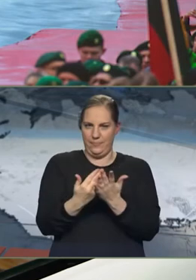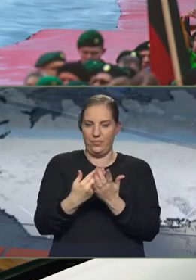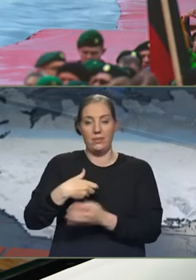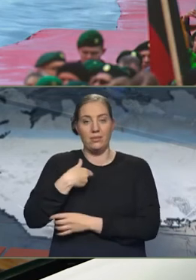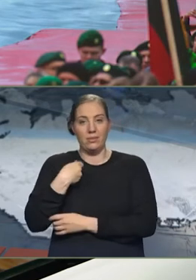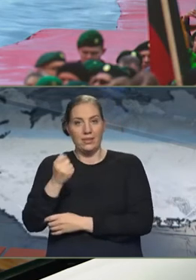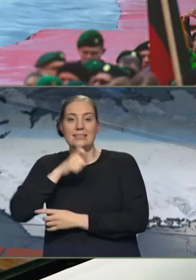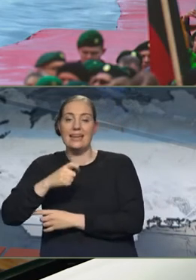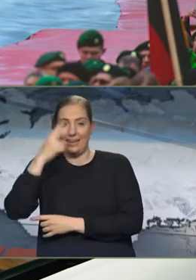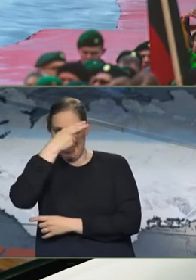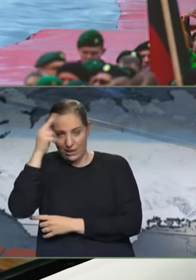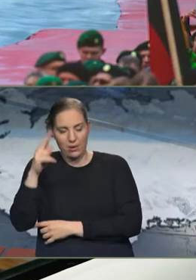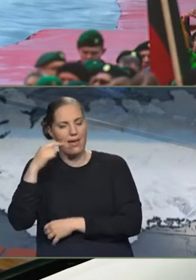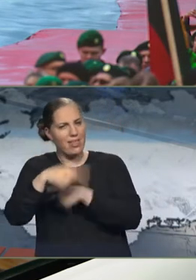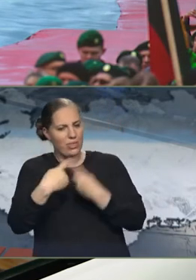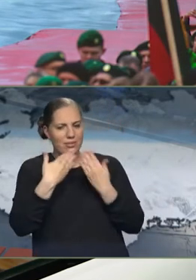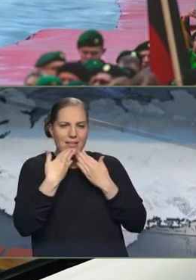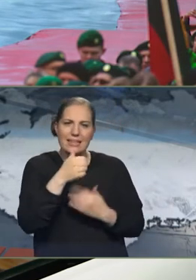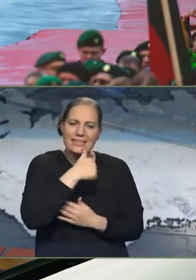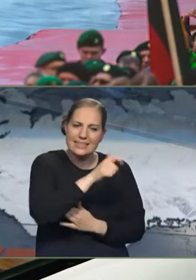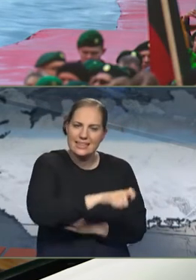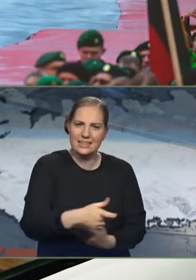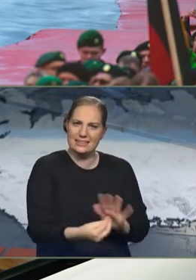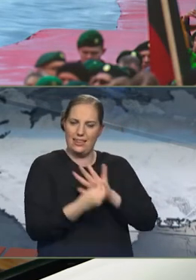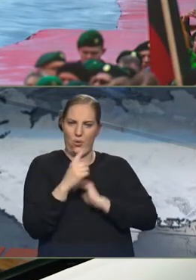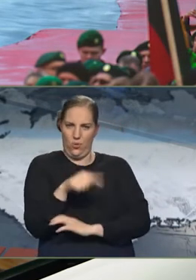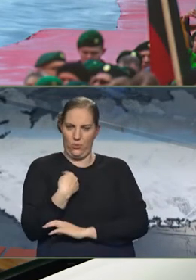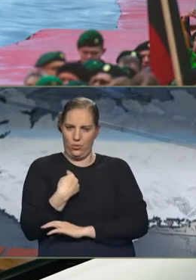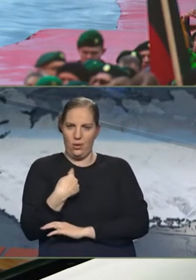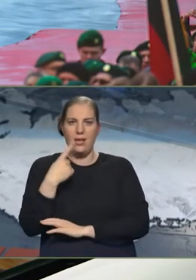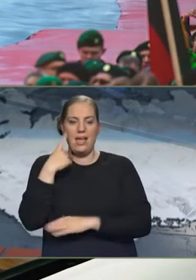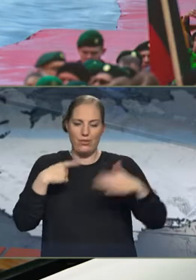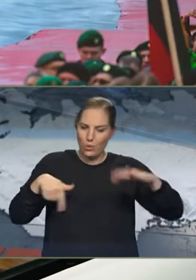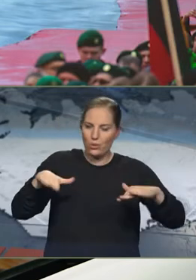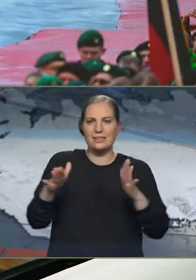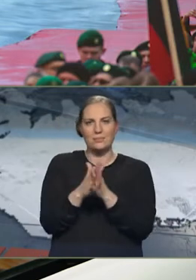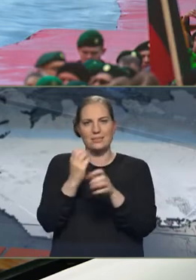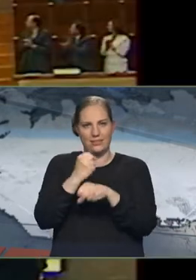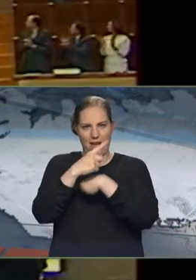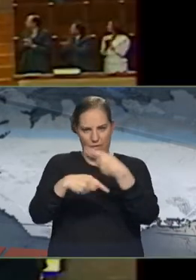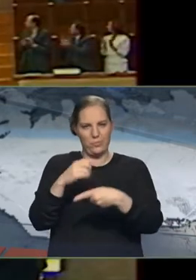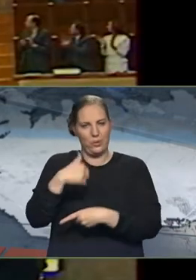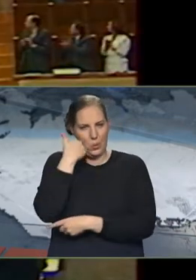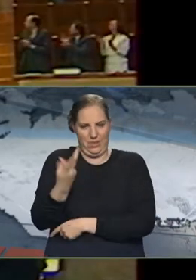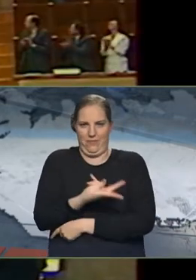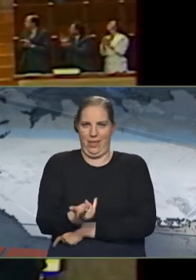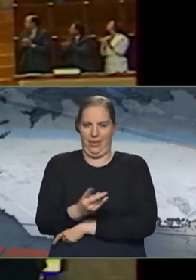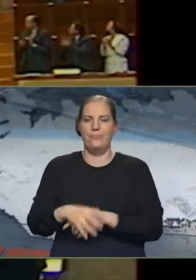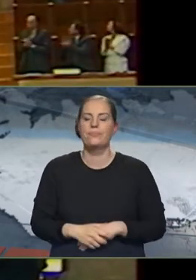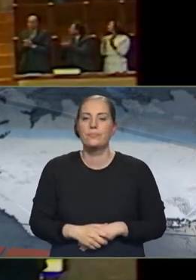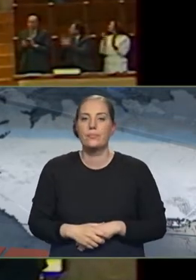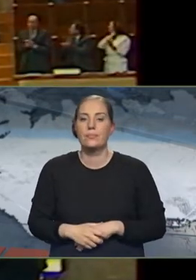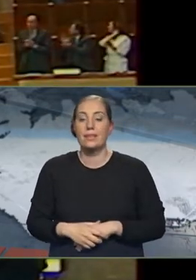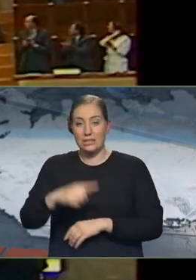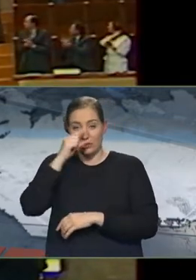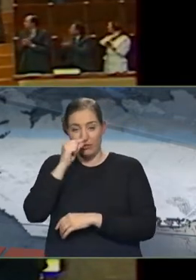enn þekklata öllum þeim Íslendingum fyrir stöðningin. Áfram haldandi samstar sé báðum þjóðanum til heilla. Leithjóðan var fyrsta þjóðin